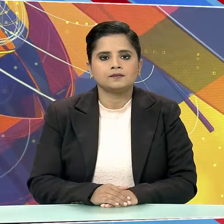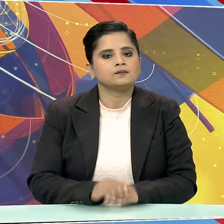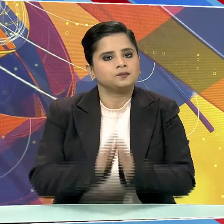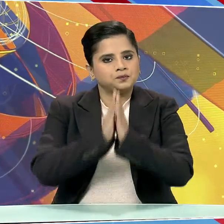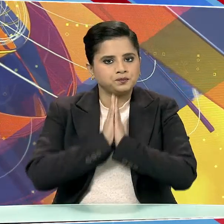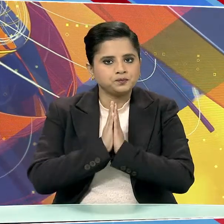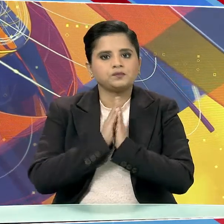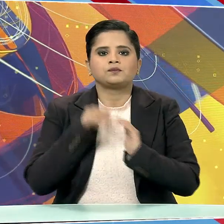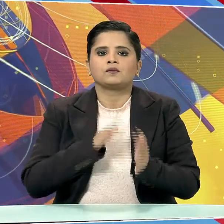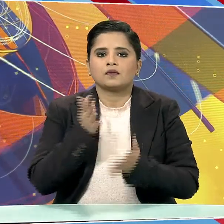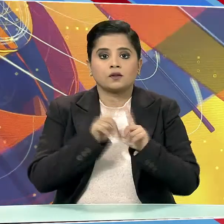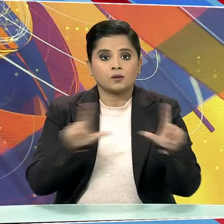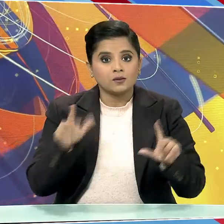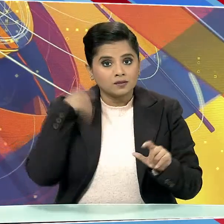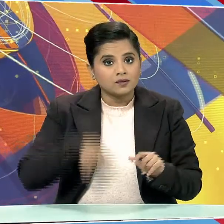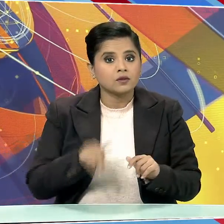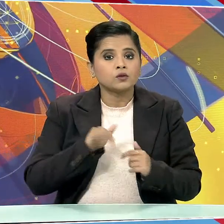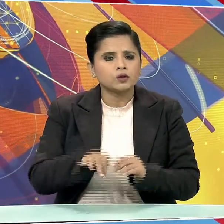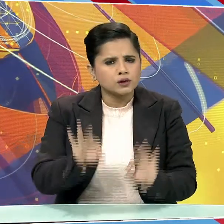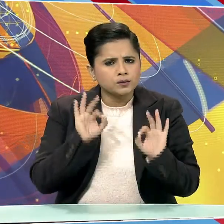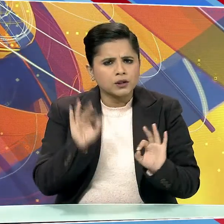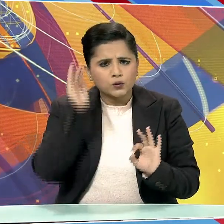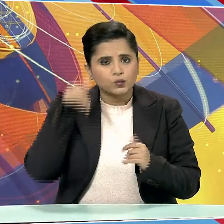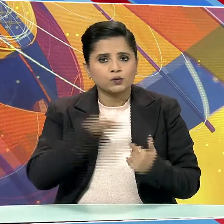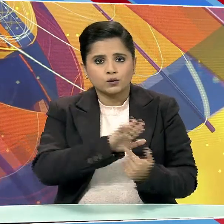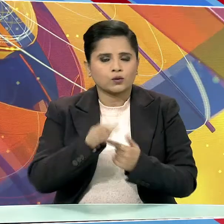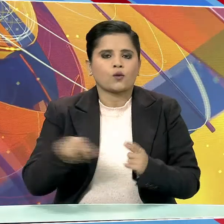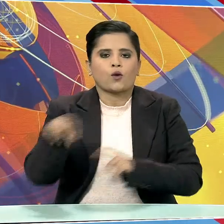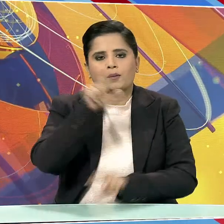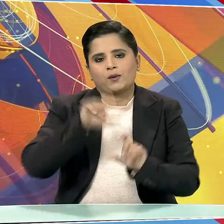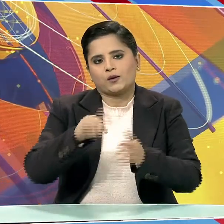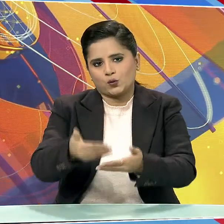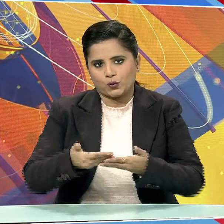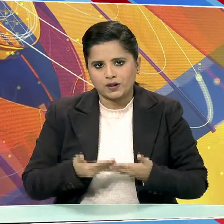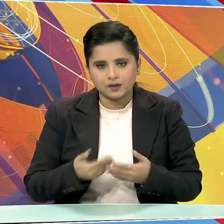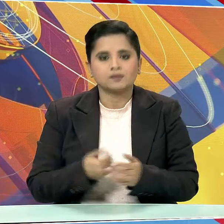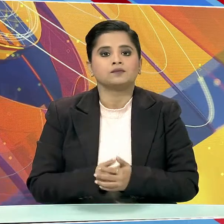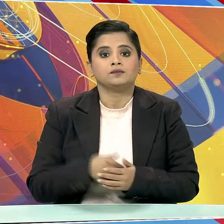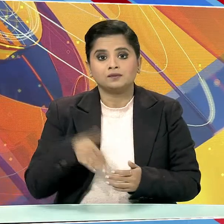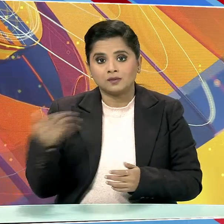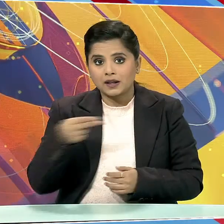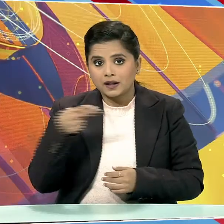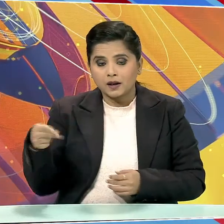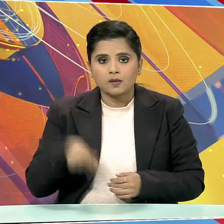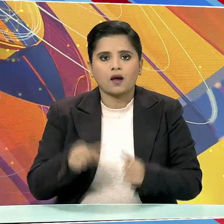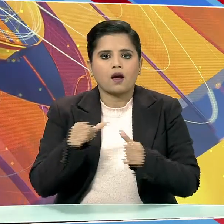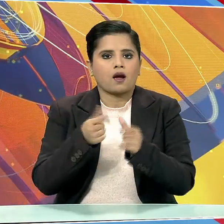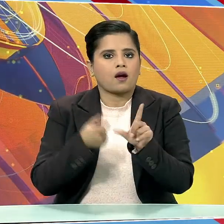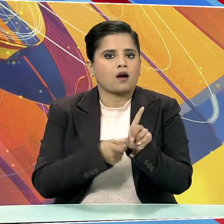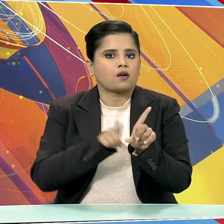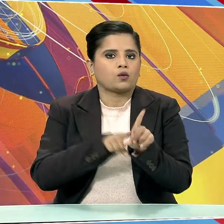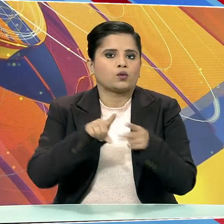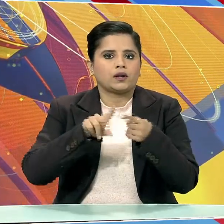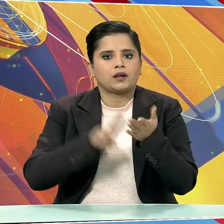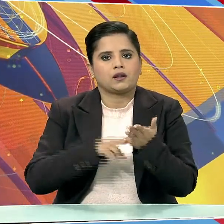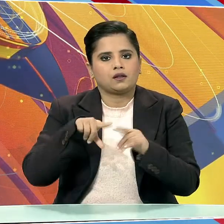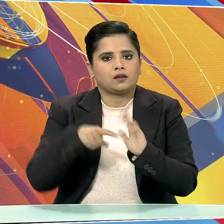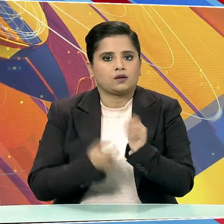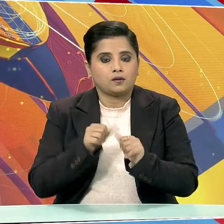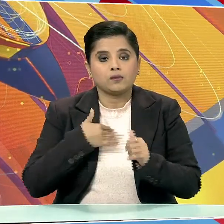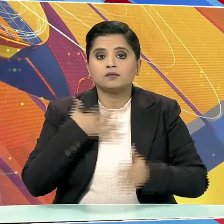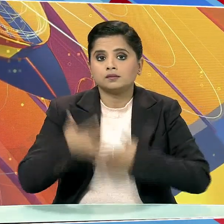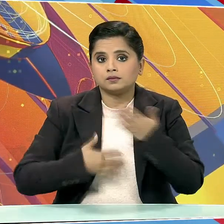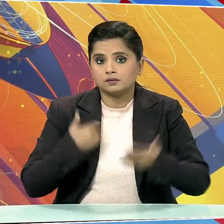नवस्कार सांकेतिक भाषा के इस खास बुलिटन में आप सभी का स्वागत है मैं हूँ आपके साथ आरेंद्र मेरे साथ मौझूद है